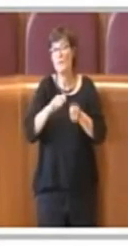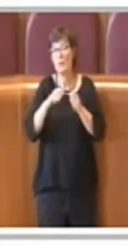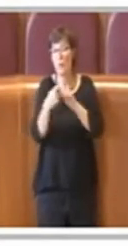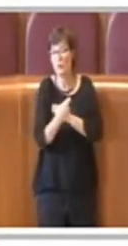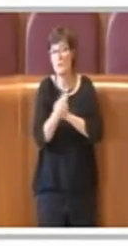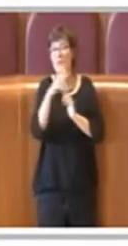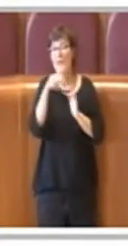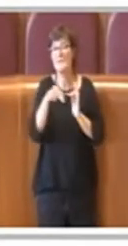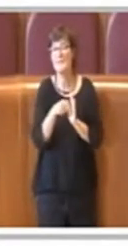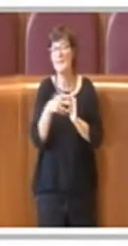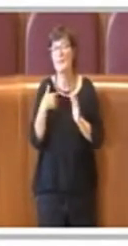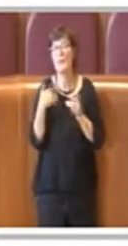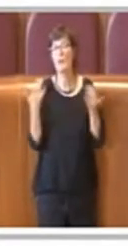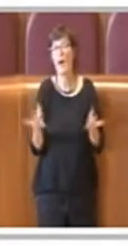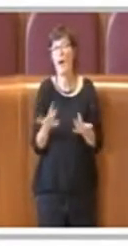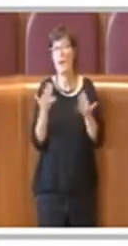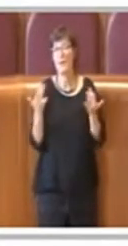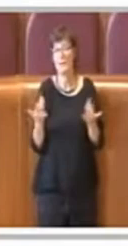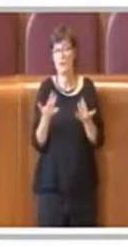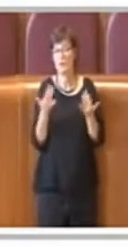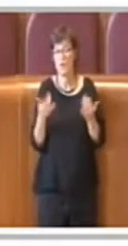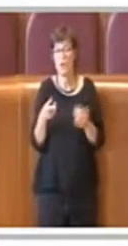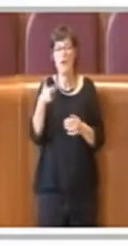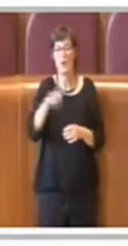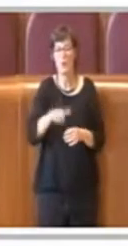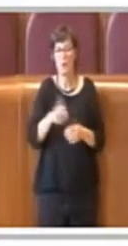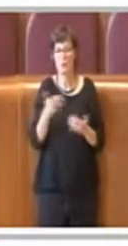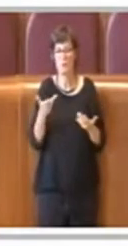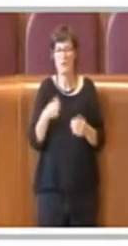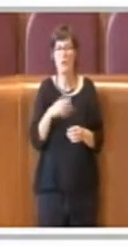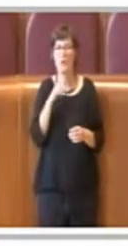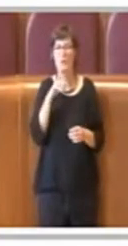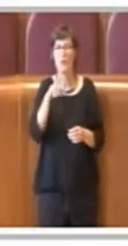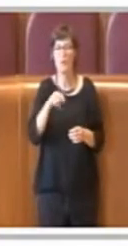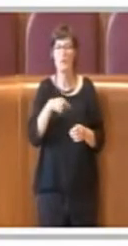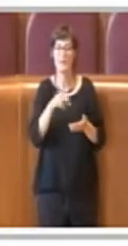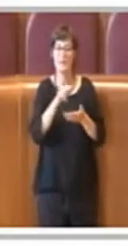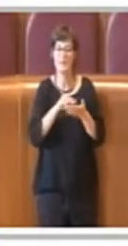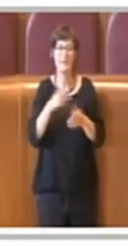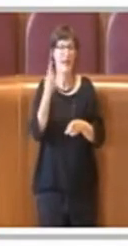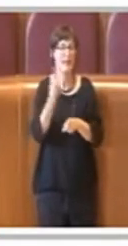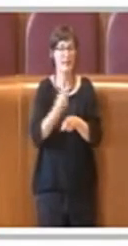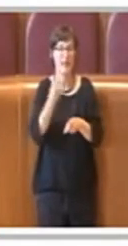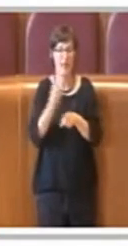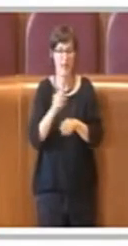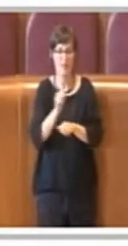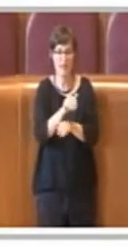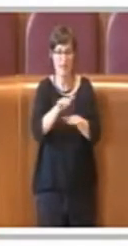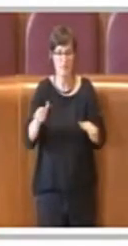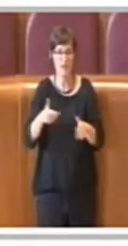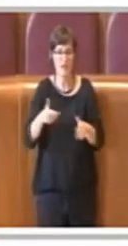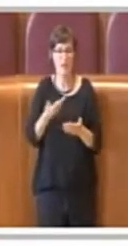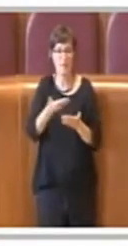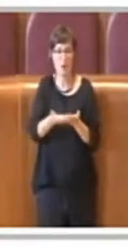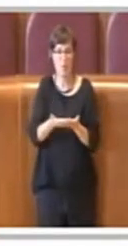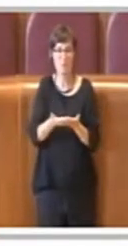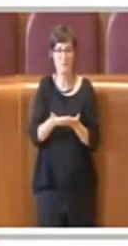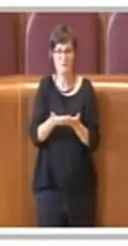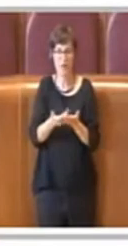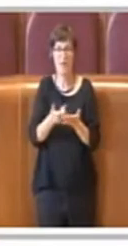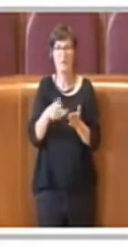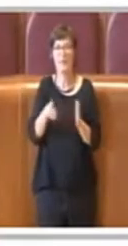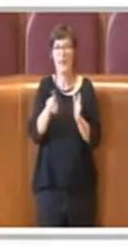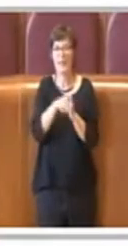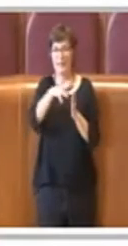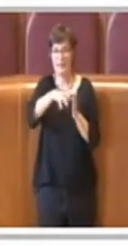dire che innanzitutto il segretariato deve inviare tutte le proposte di deliberazione, tutte le proposte e le consulte, già questo vi fa